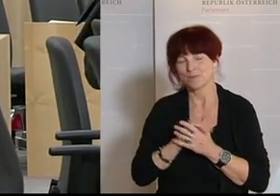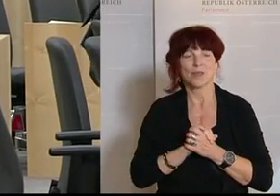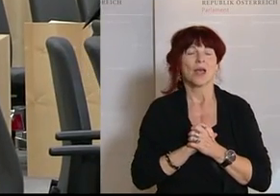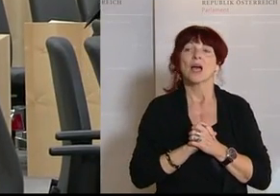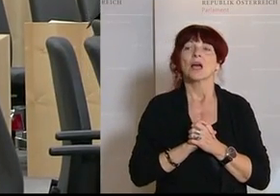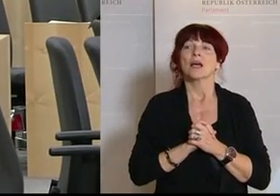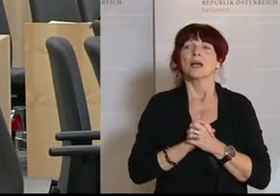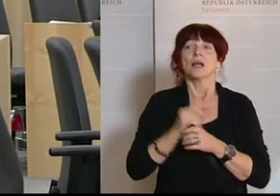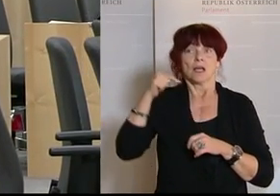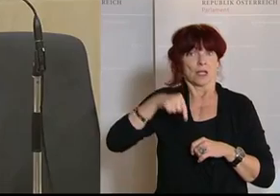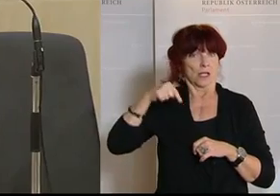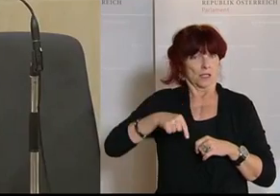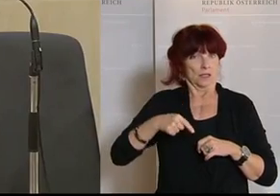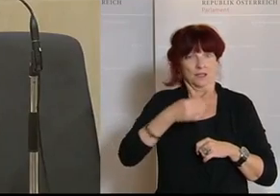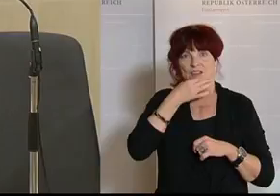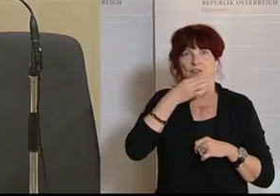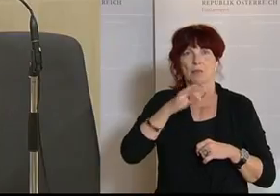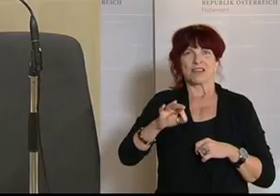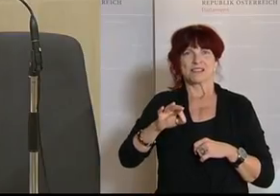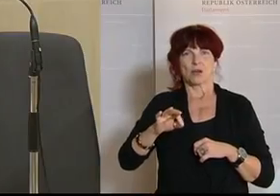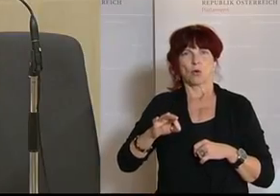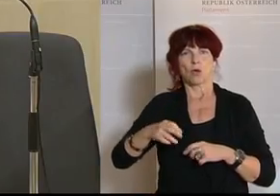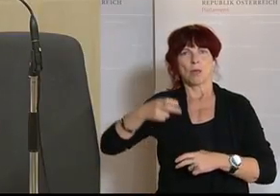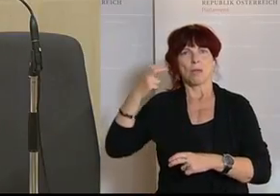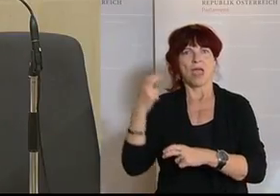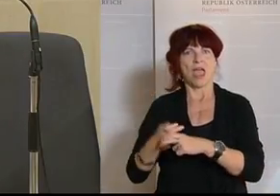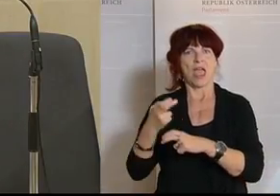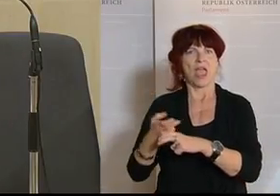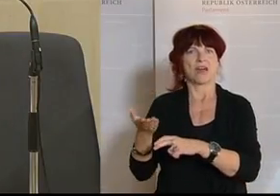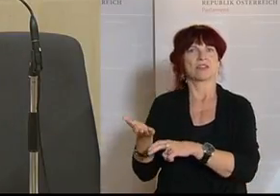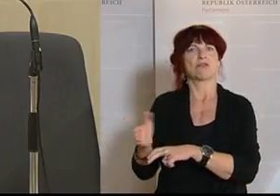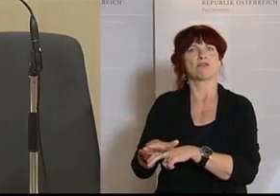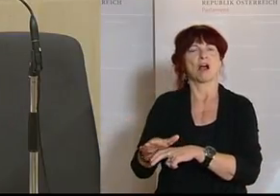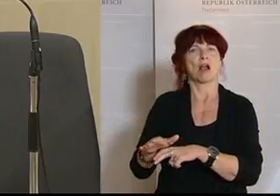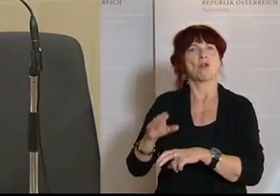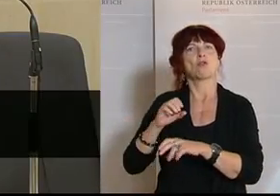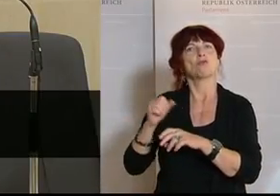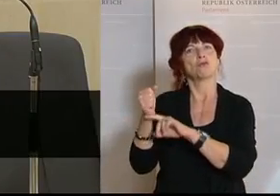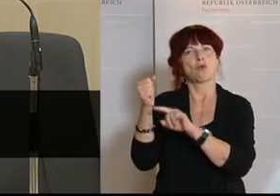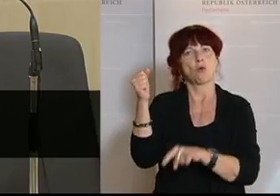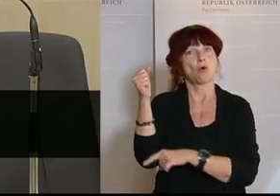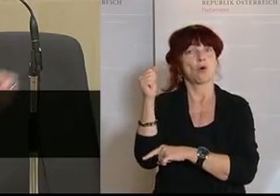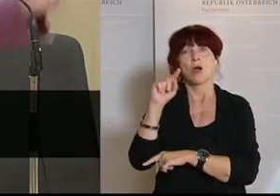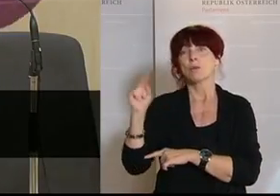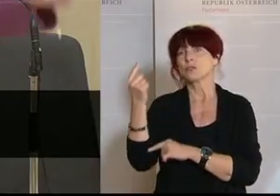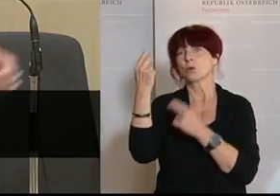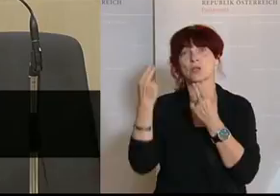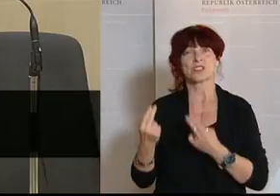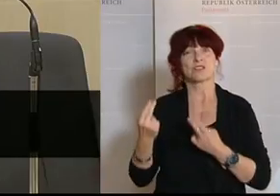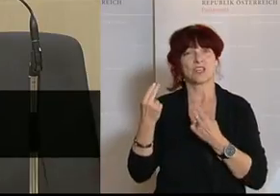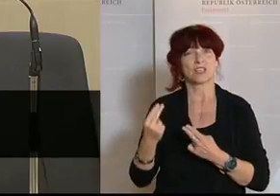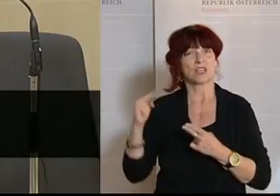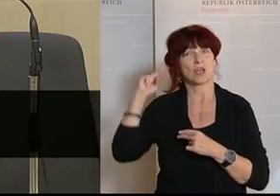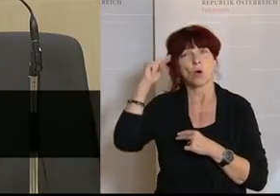Verbesserung im Härtefallfonds ist gerade für die Menschen in der Kunst und Kultur ganz wichtig und wie schon Kollegin